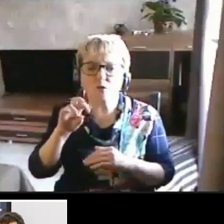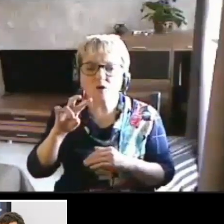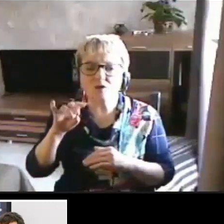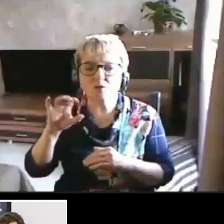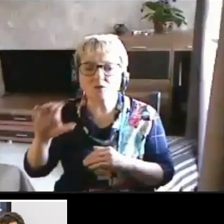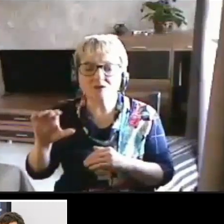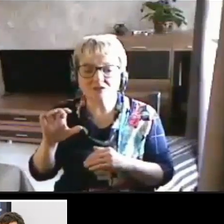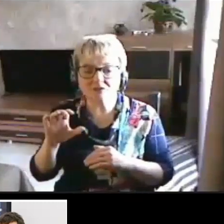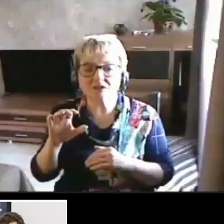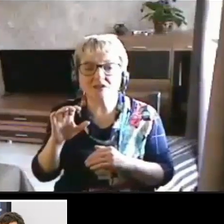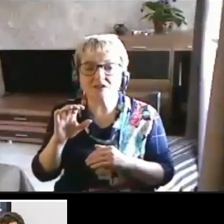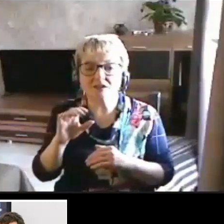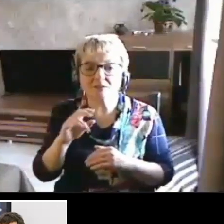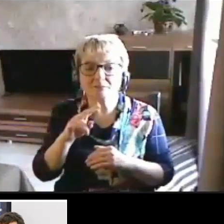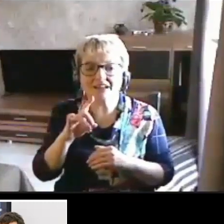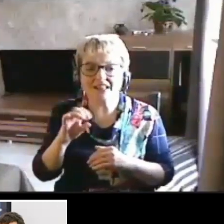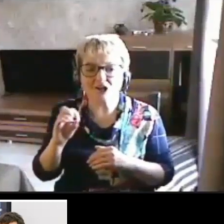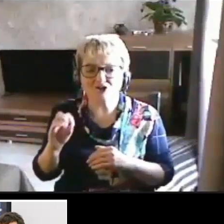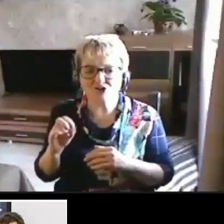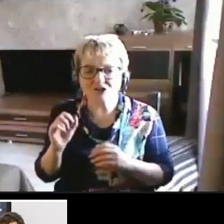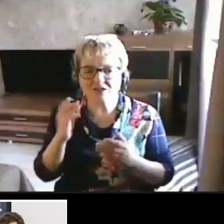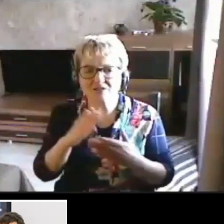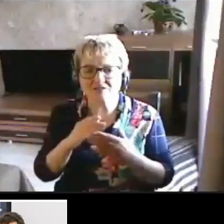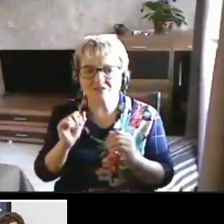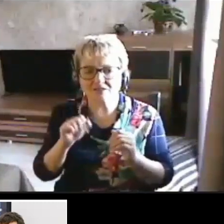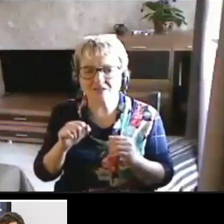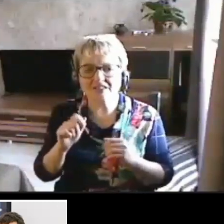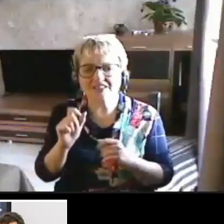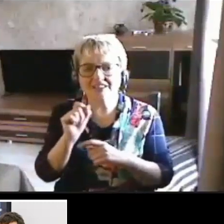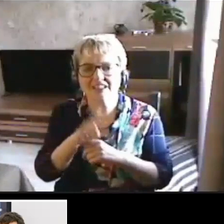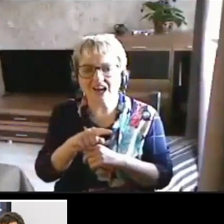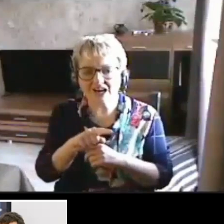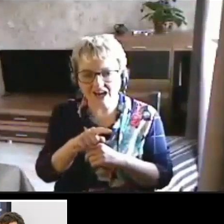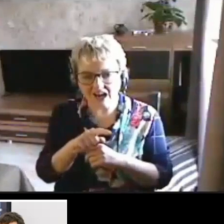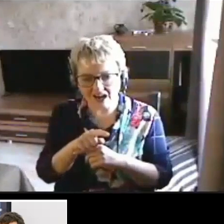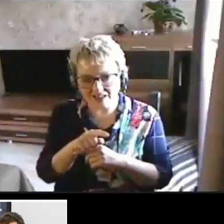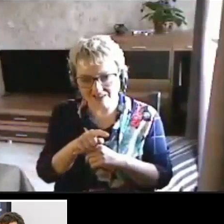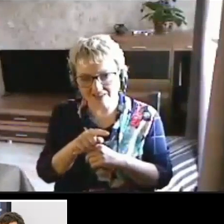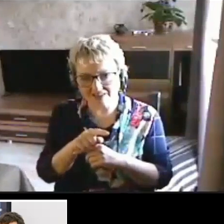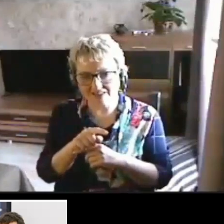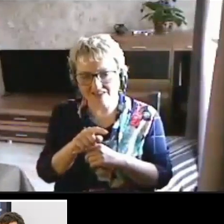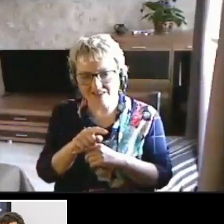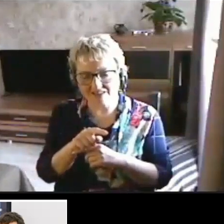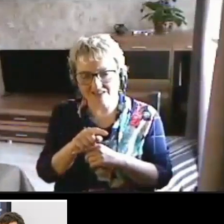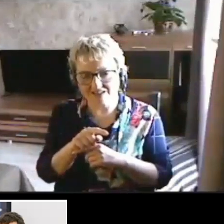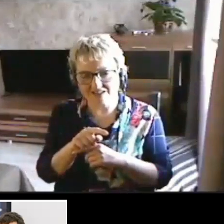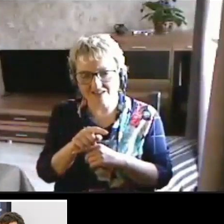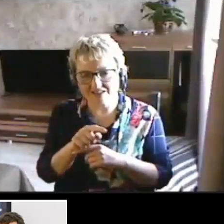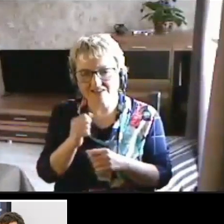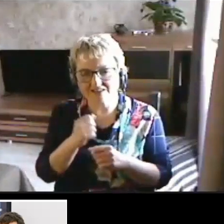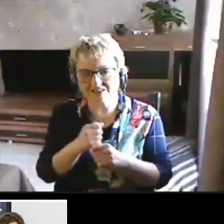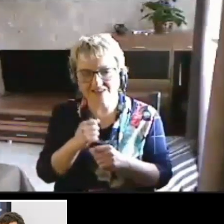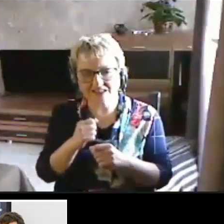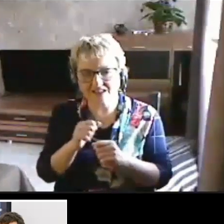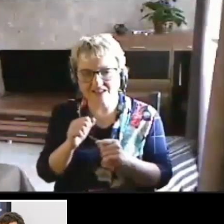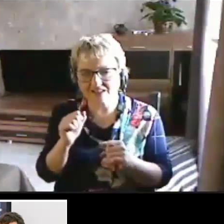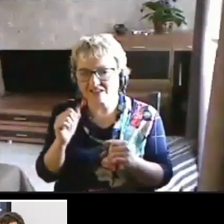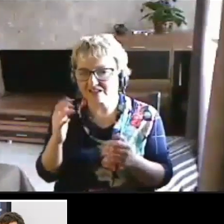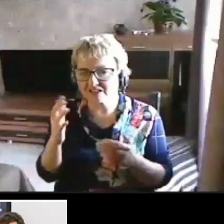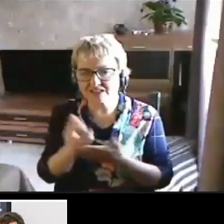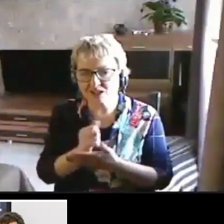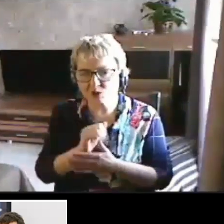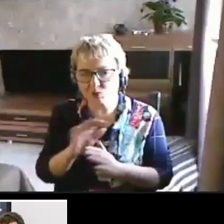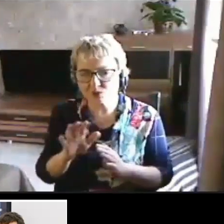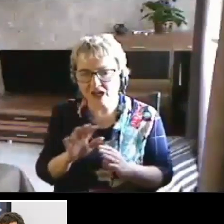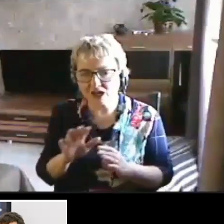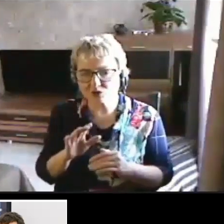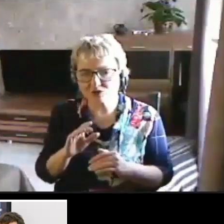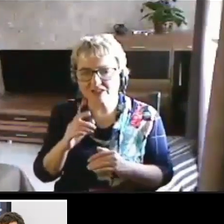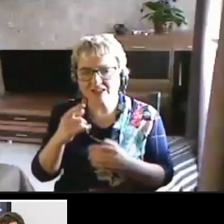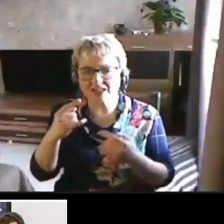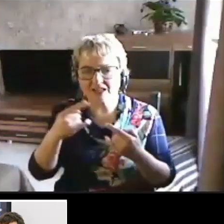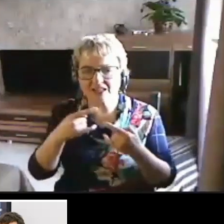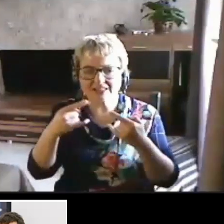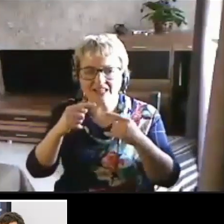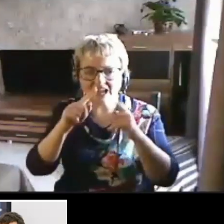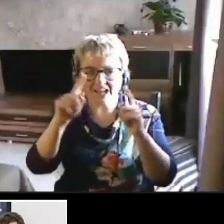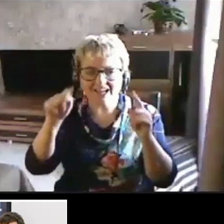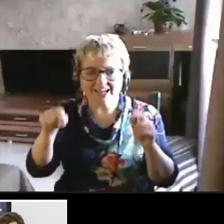приложение, есть возможность в корзину заказ сделать не удается, так как на экране